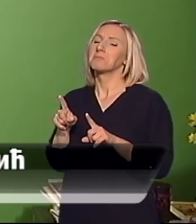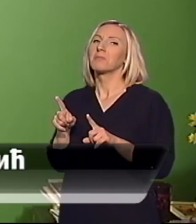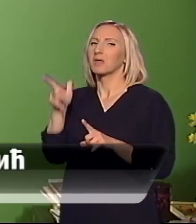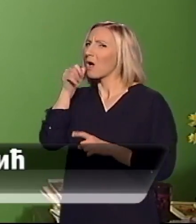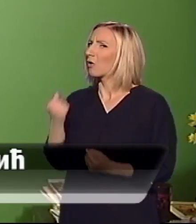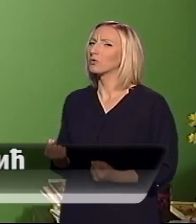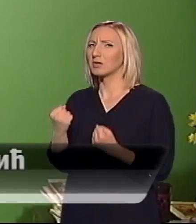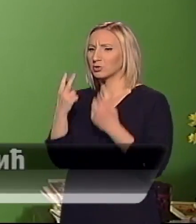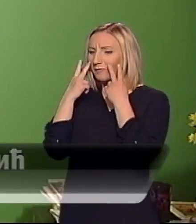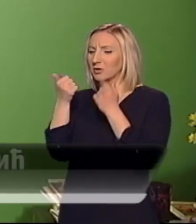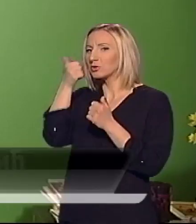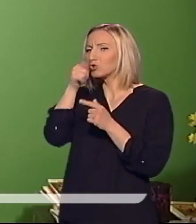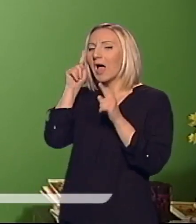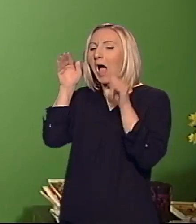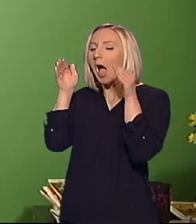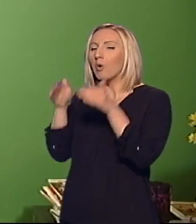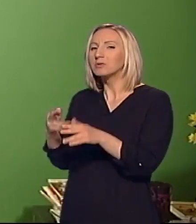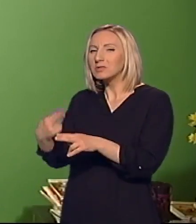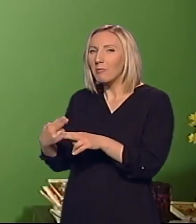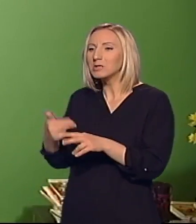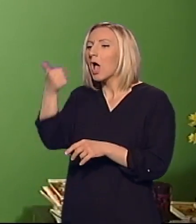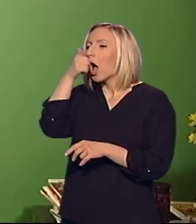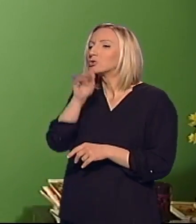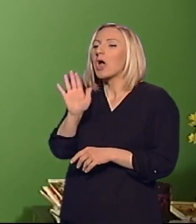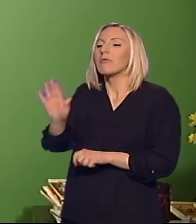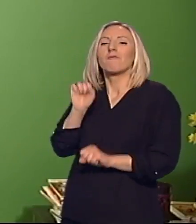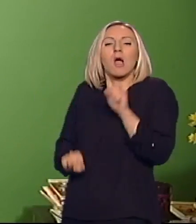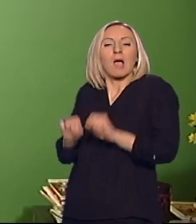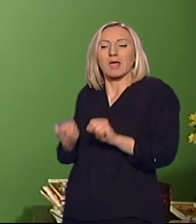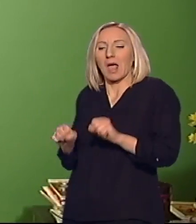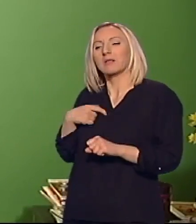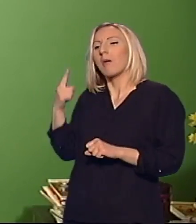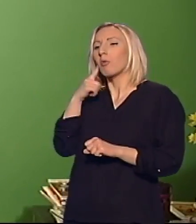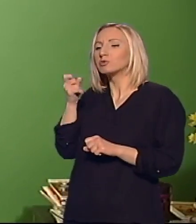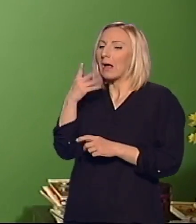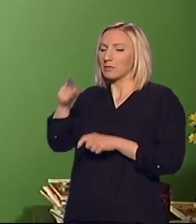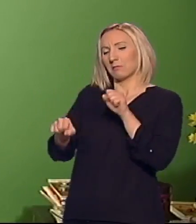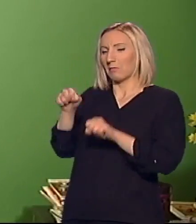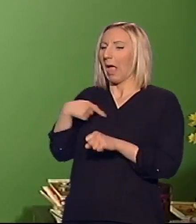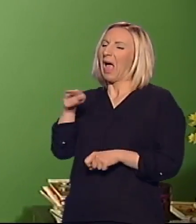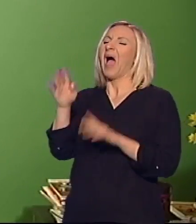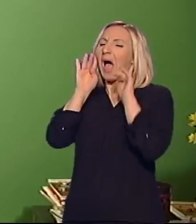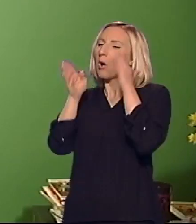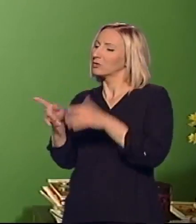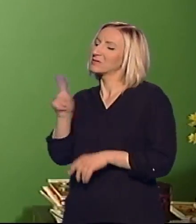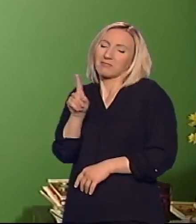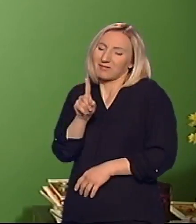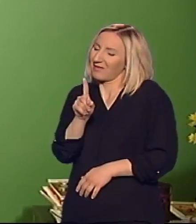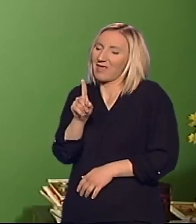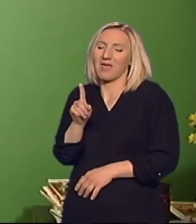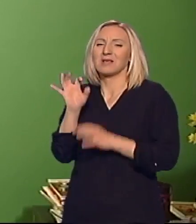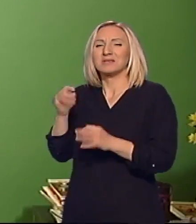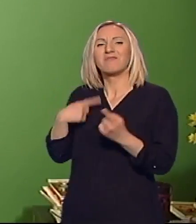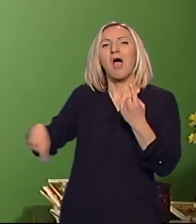vidjeti šta je autizam, a šta je ličnost. I ja pokušavam da ne pripisujem sve autizmu, nego prosto mi svi imamo neke svoje